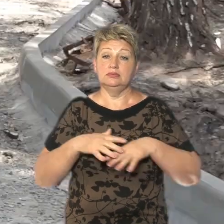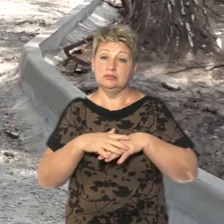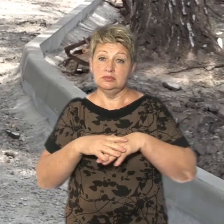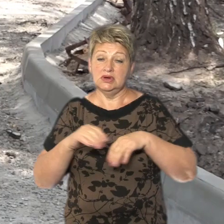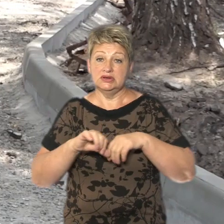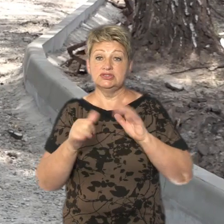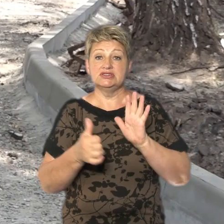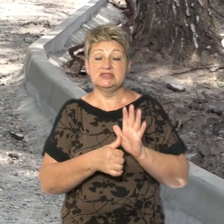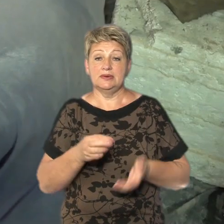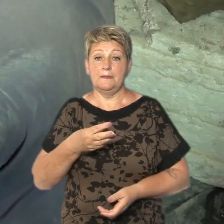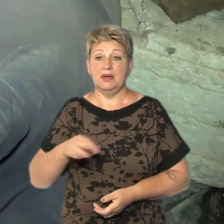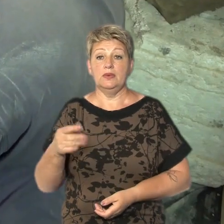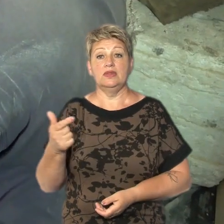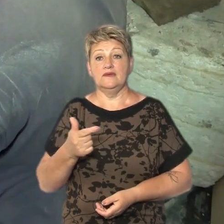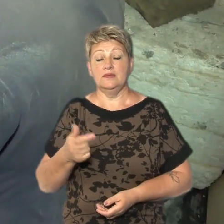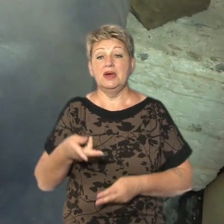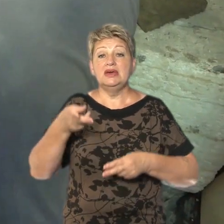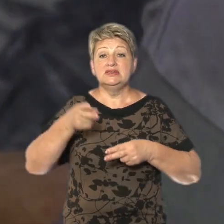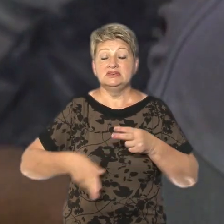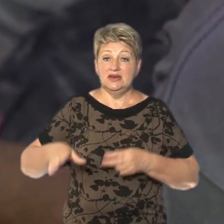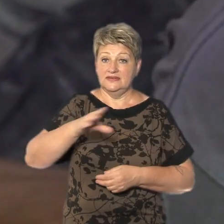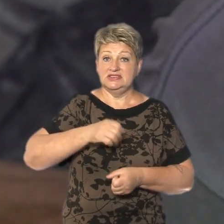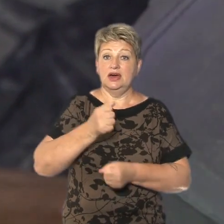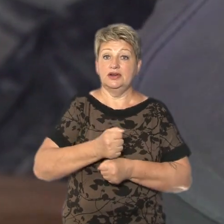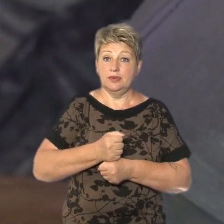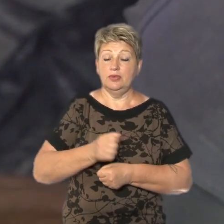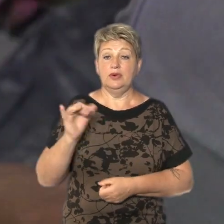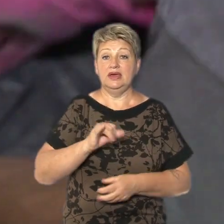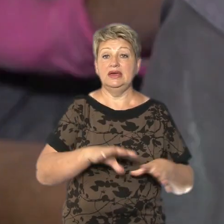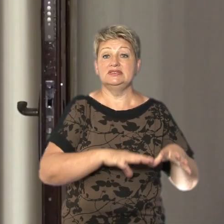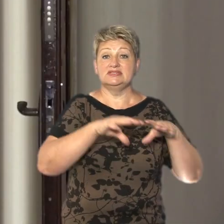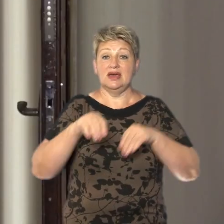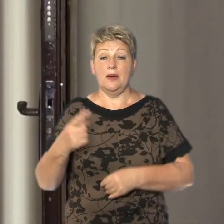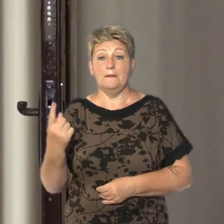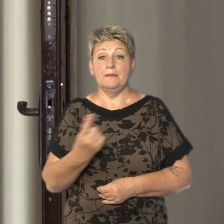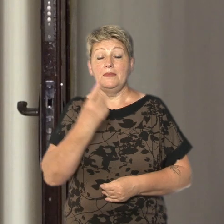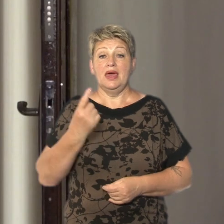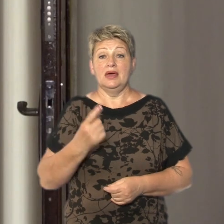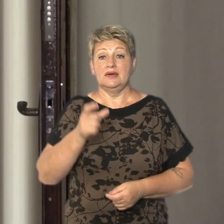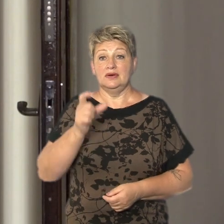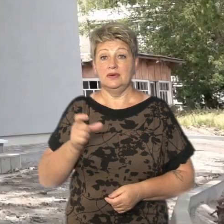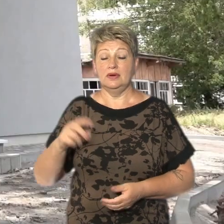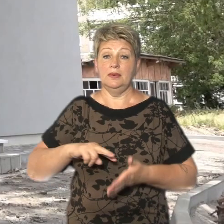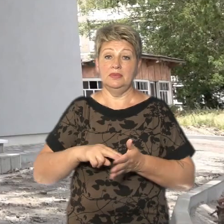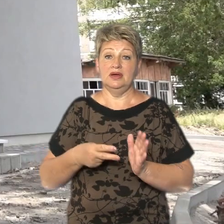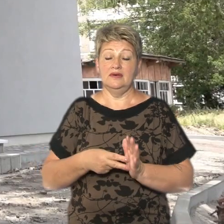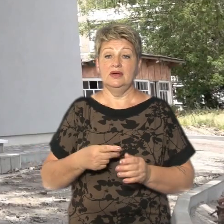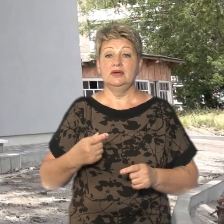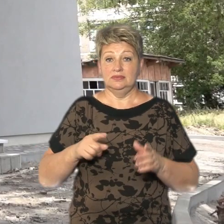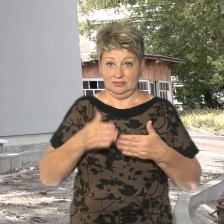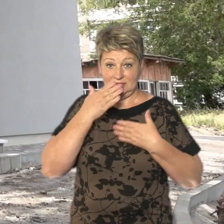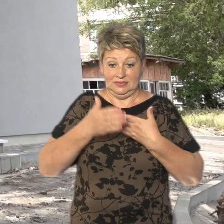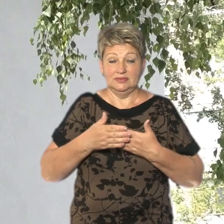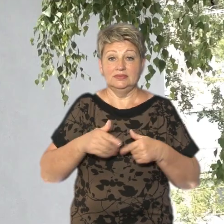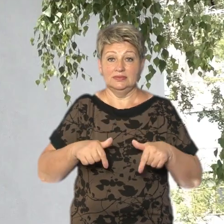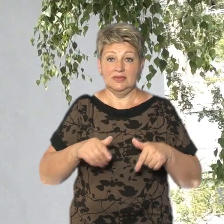гривень, говорить Богдан Білов. Завершити усі роботи та заселити перших мешканців планують цьогоріч у вересні. Дар'я Шевченко, Максим